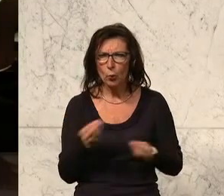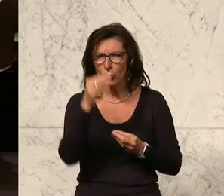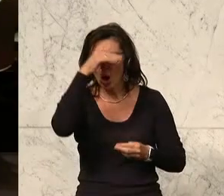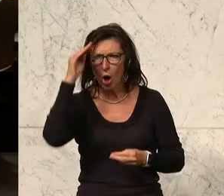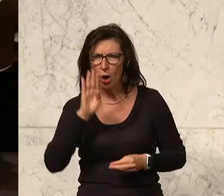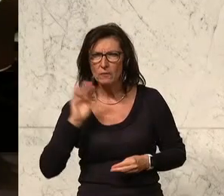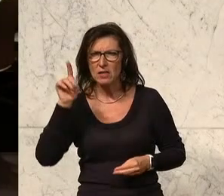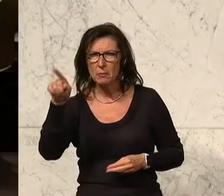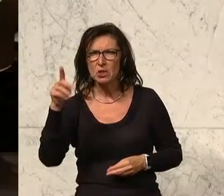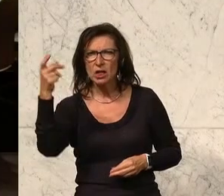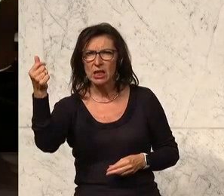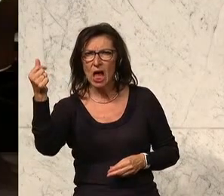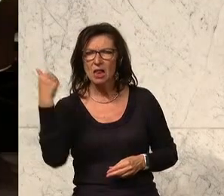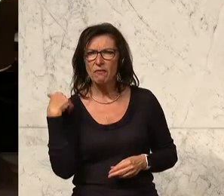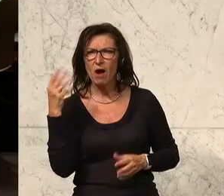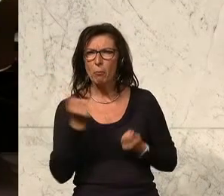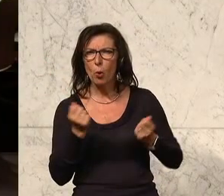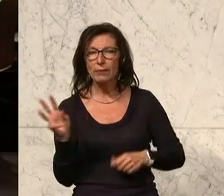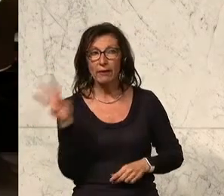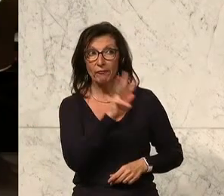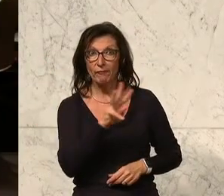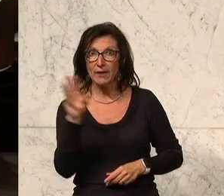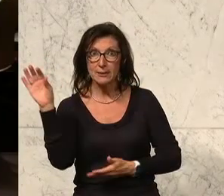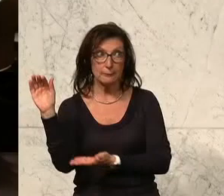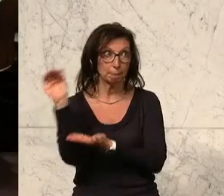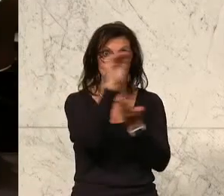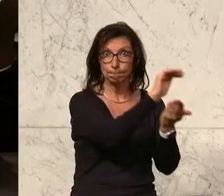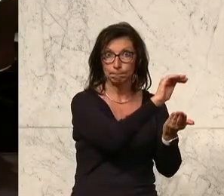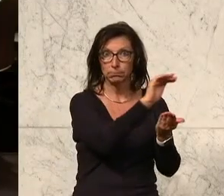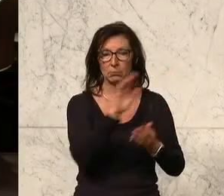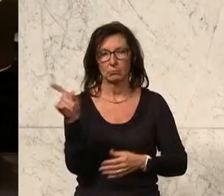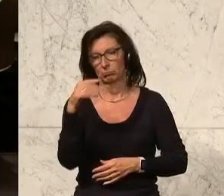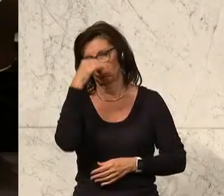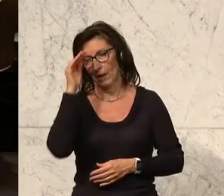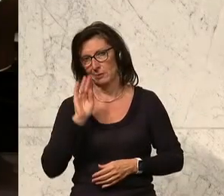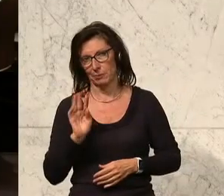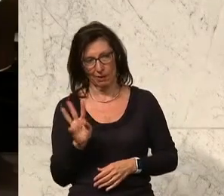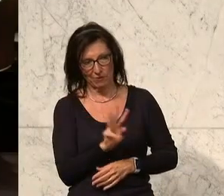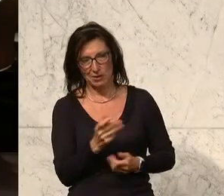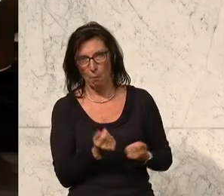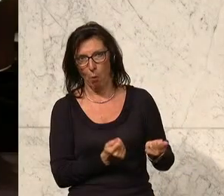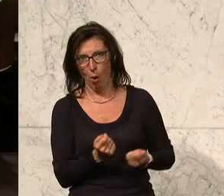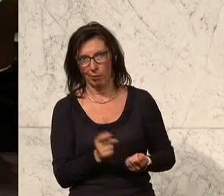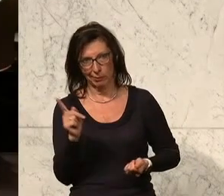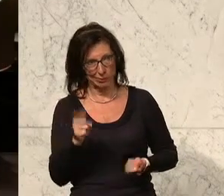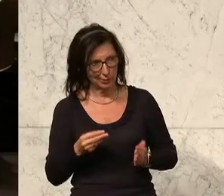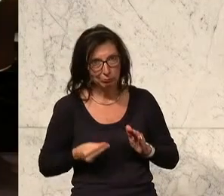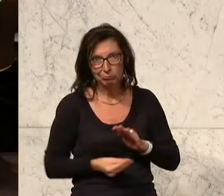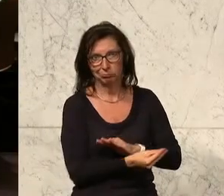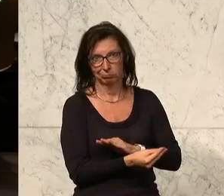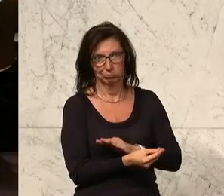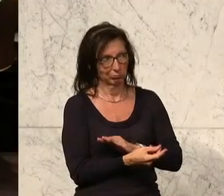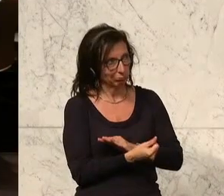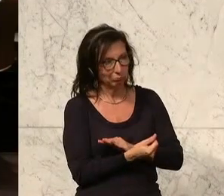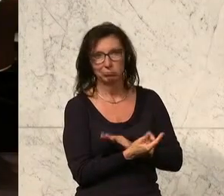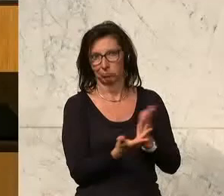Geld an Westpolitiker geflossen ist. Das ist eindeutig, dass sich hier Aserbaidschan natürlich die westliche Politik auch gekauft hat. Und dann trifft